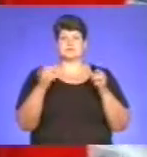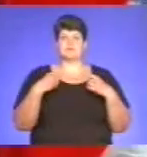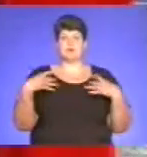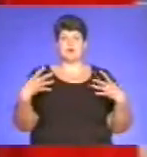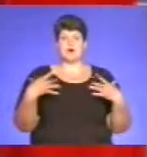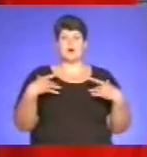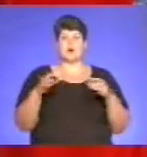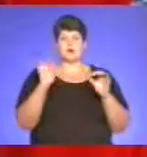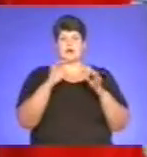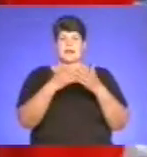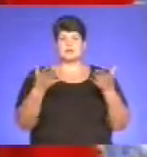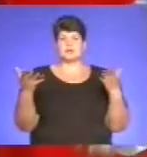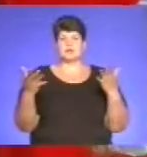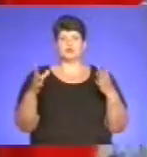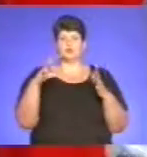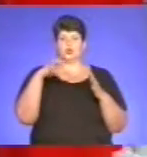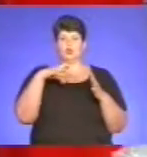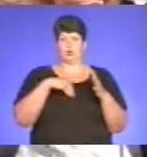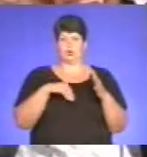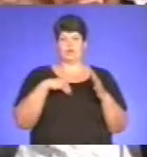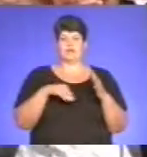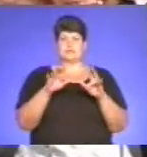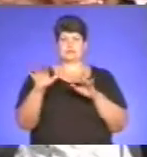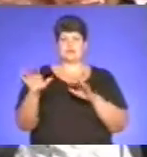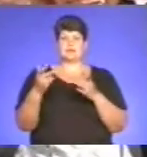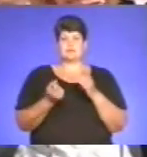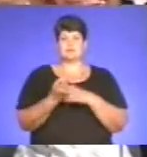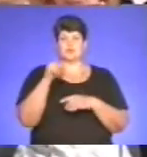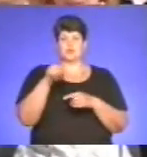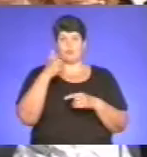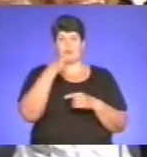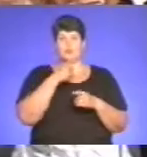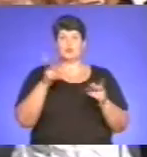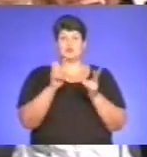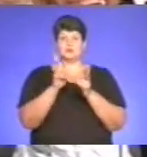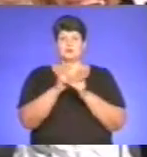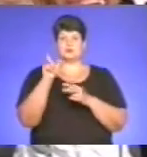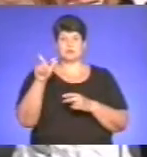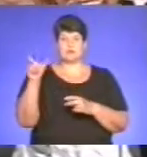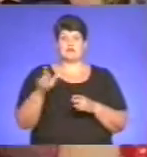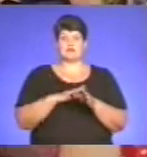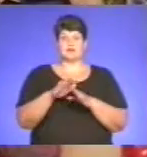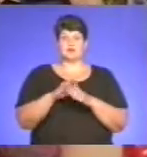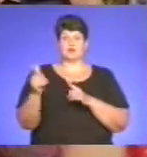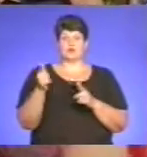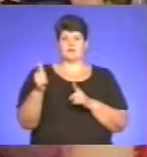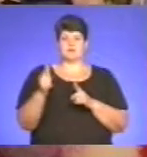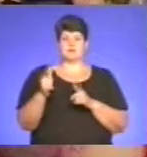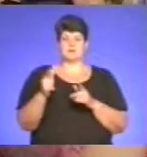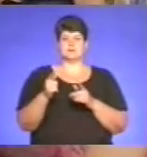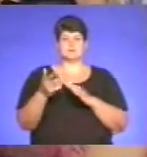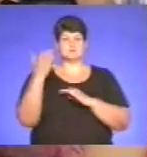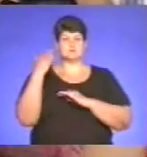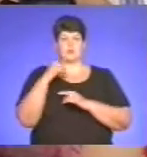духових інструментів, який також з'явився цього року. До зустрічі з глядачами виконавця готувалися ретельно протягом